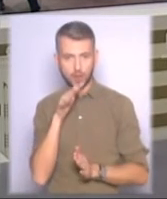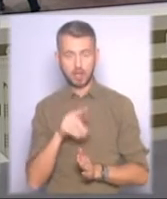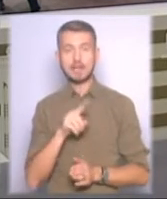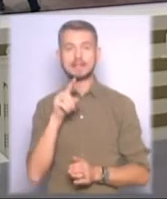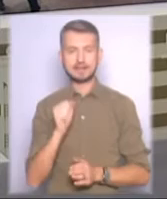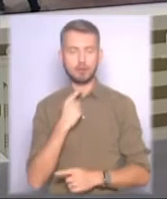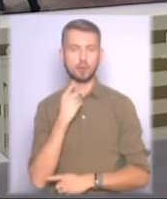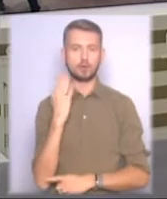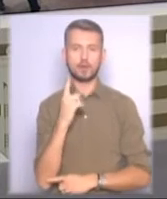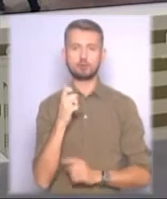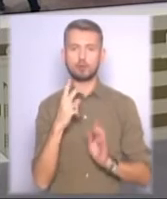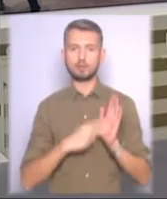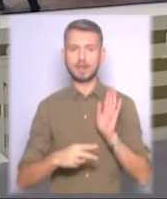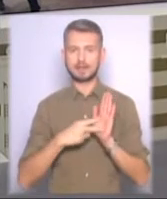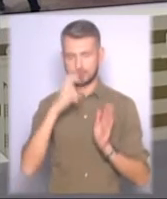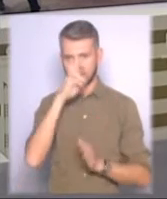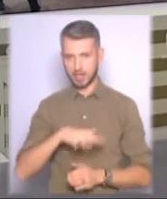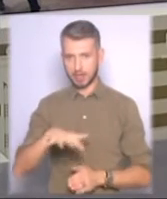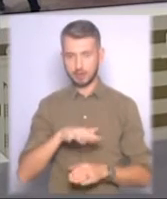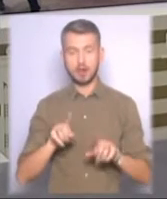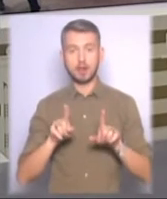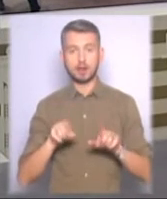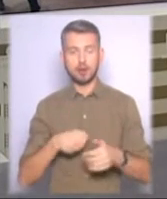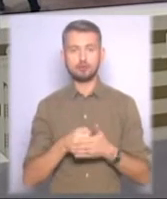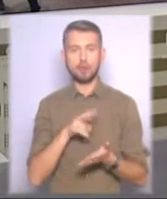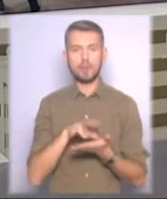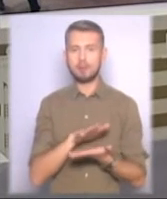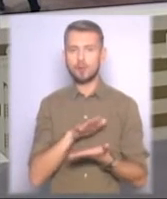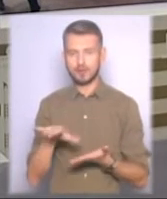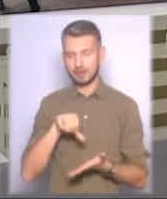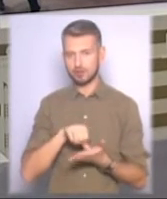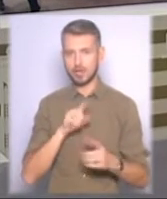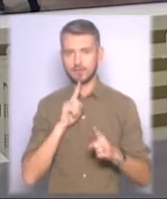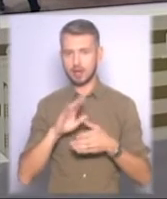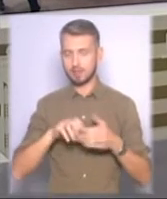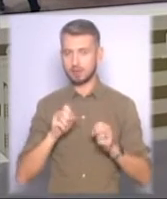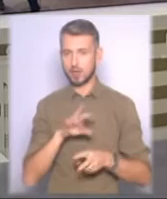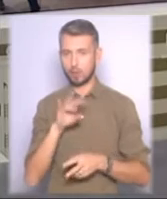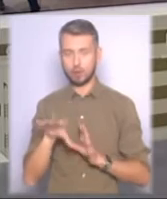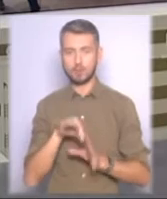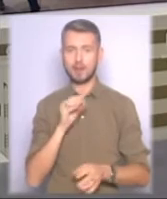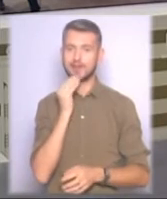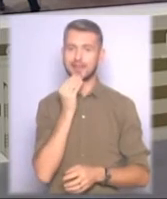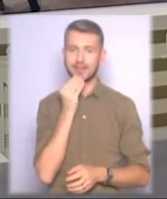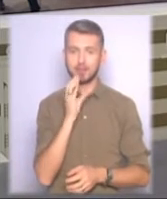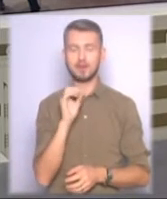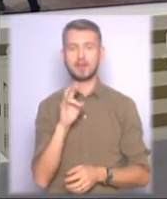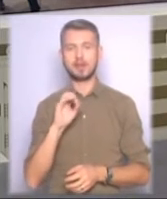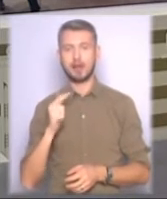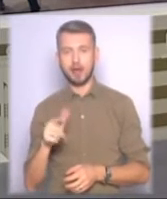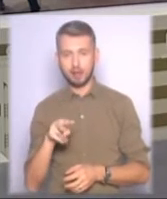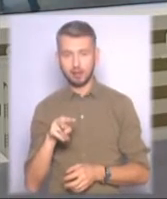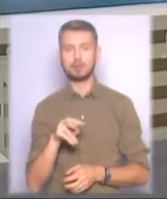проголосувало 177 країн. Також до непостійних членів Ради безпеки ООН обрали Єгипет, Сенегал, Уругвай та